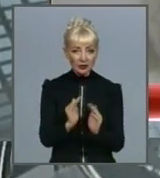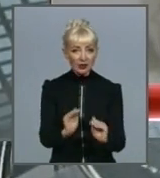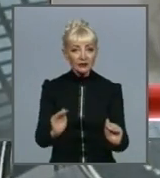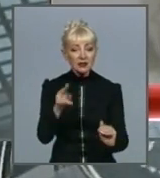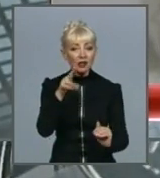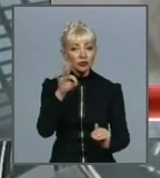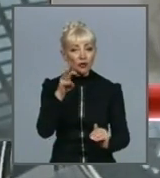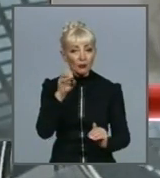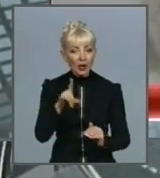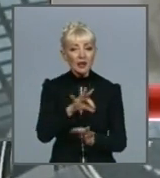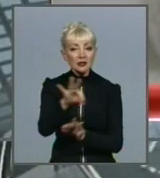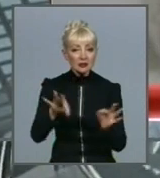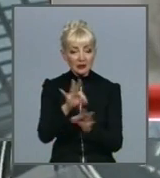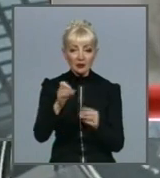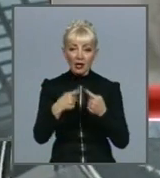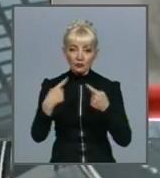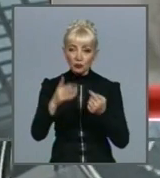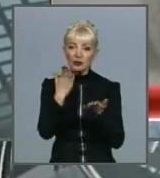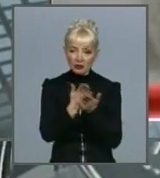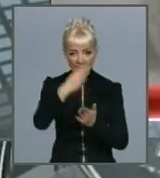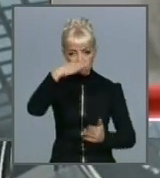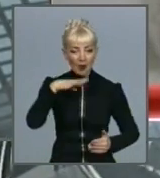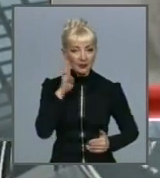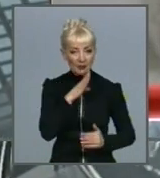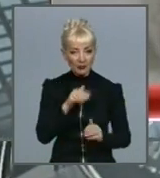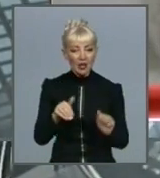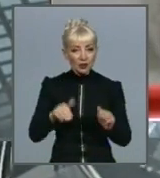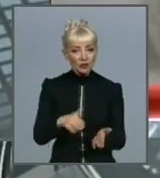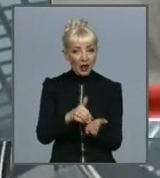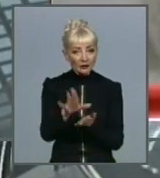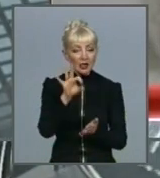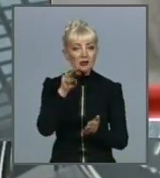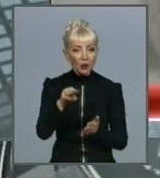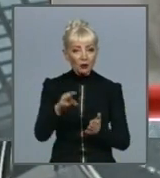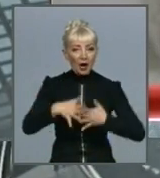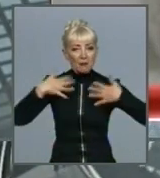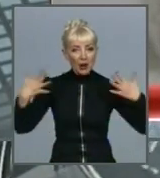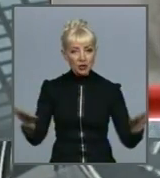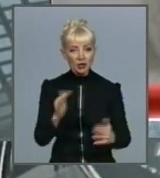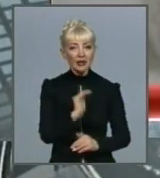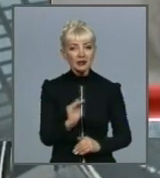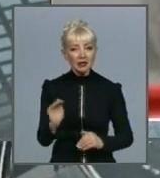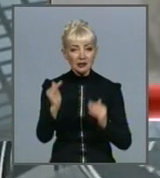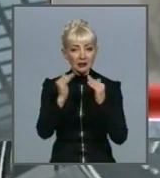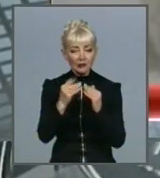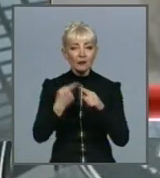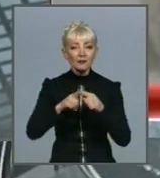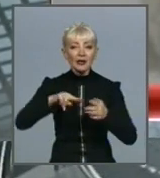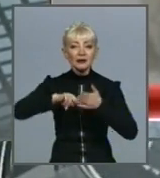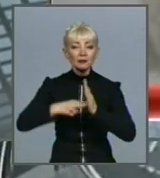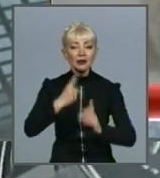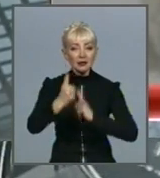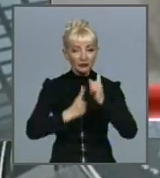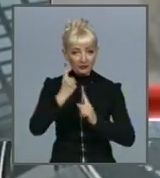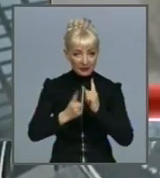У інших є батьки. Рішення відмови від великих дитячих будинків – це частина національної стратегії реформування інституційних